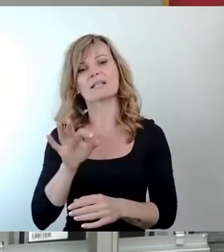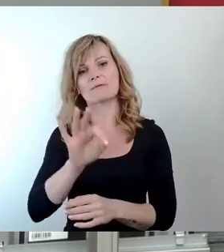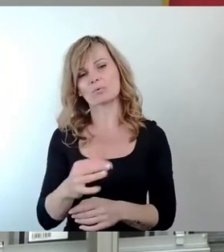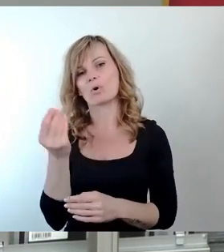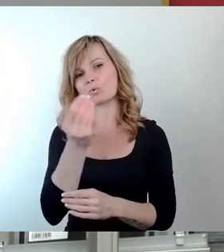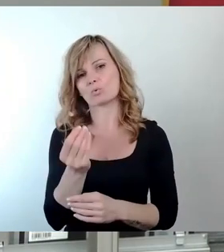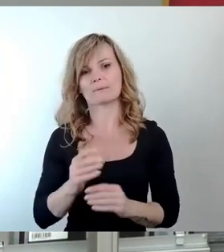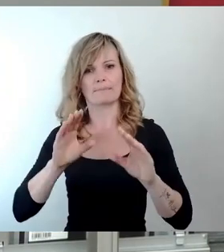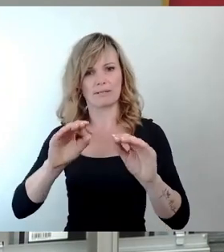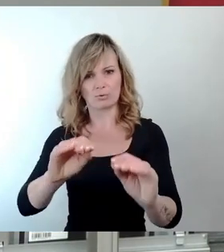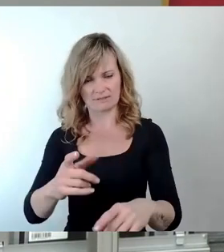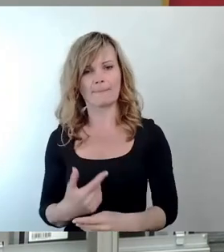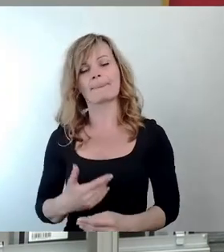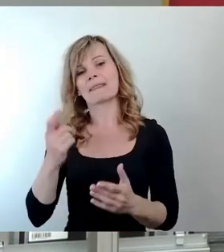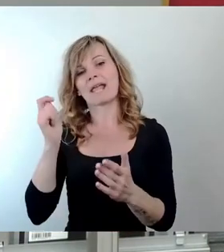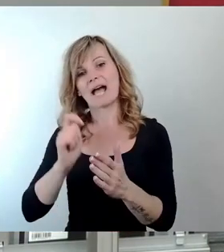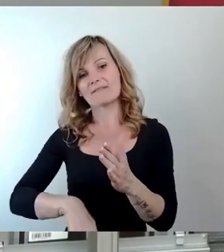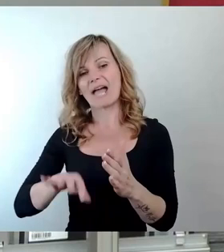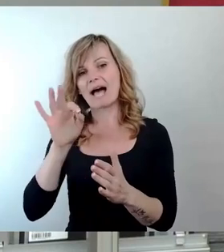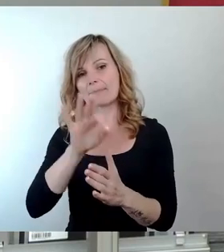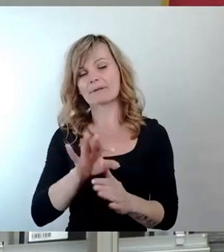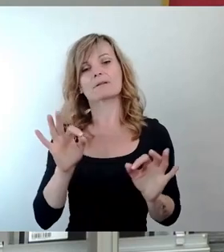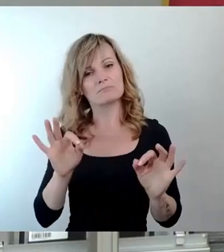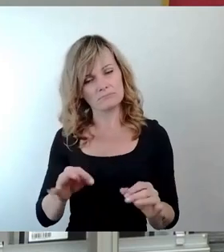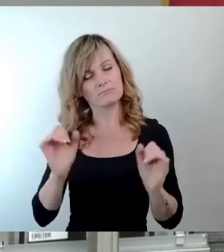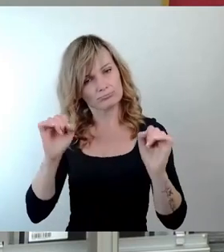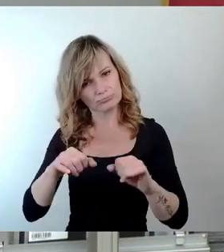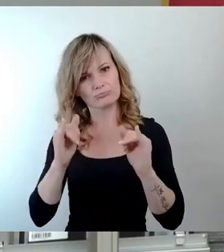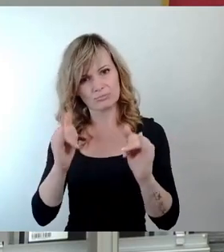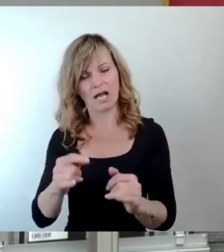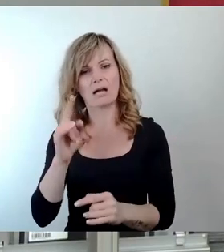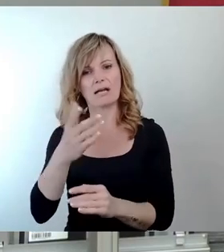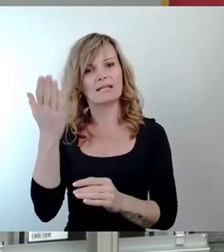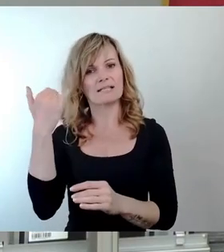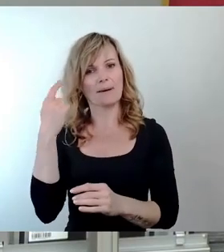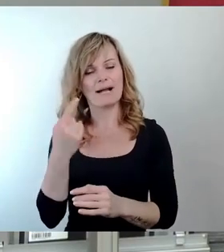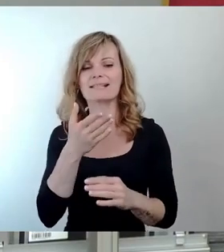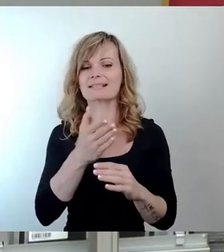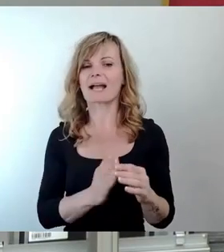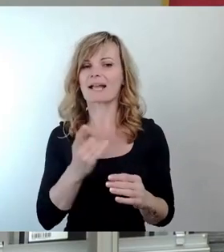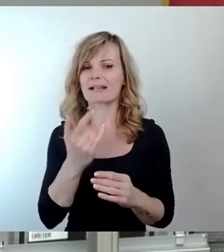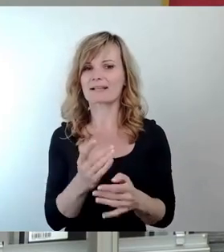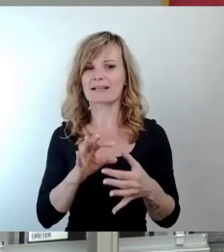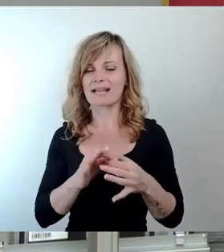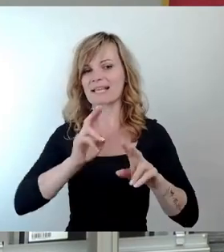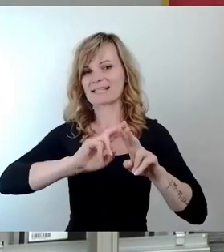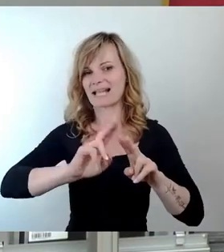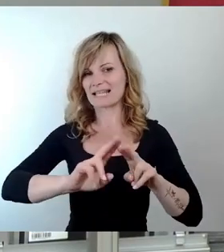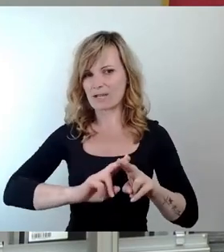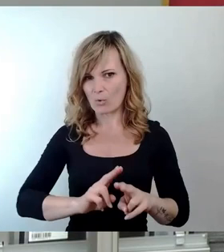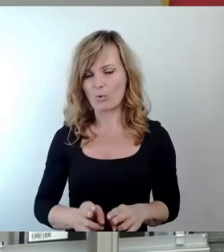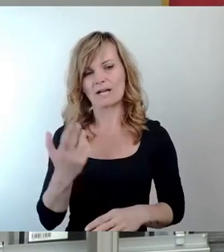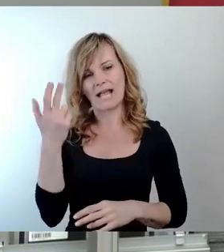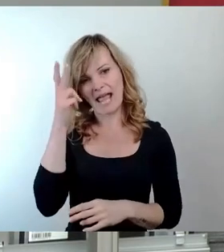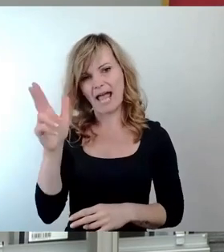bestand weitestgehender Konsens. Die fehlende Mehrheitsfähigkeit dieses Vorhabens bezog sich auf den Teil, der sich mit der Sanierung beschäftigte. Herr Kühn führte ja bereits